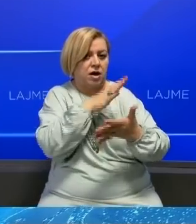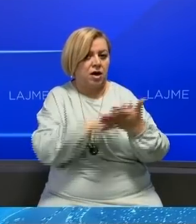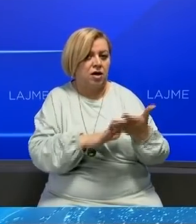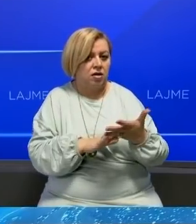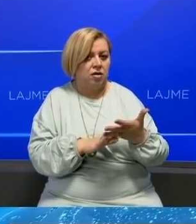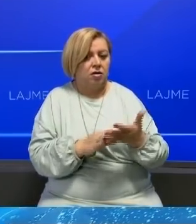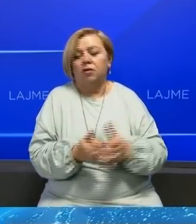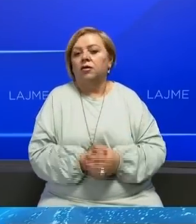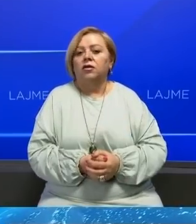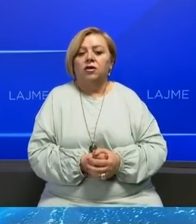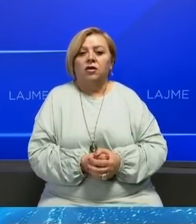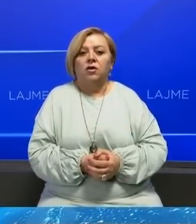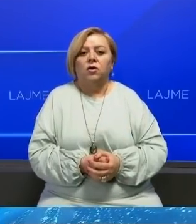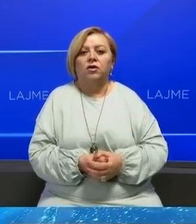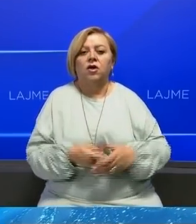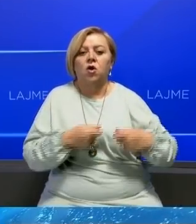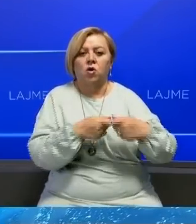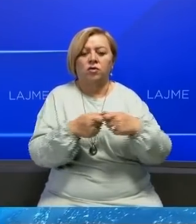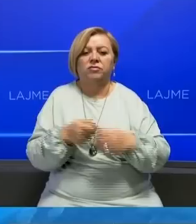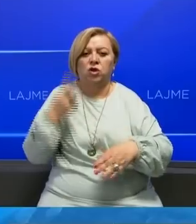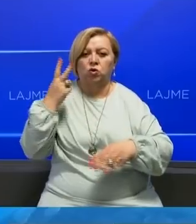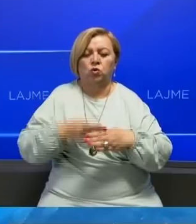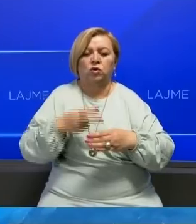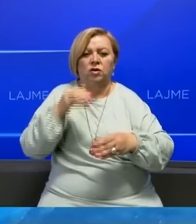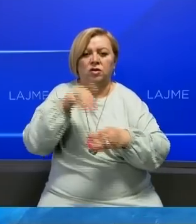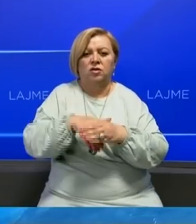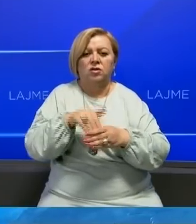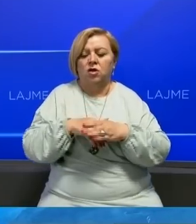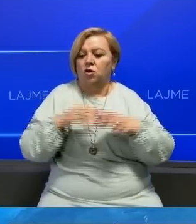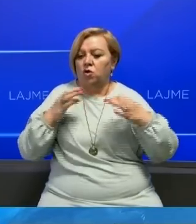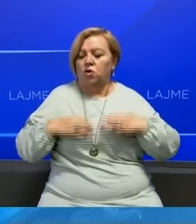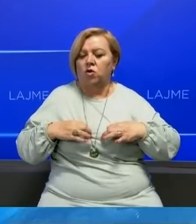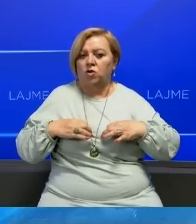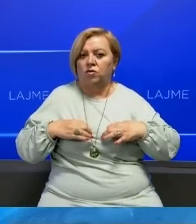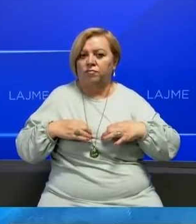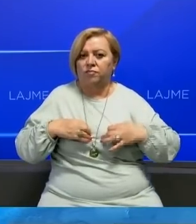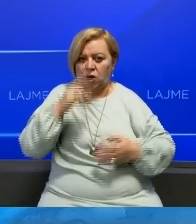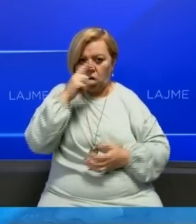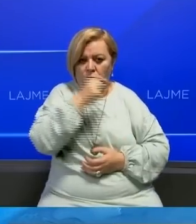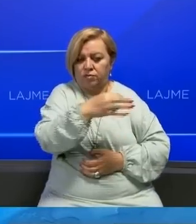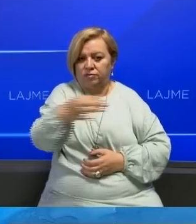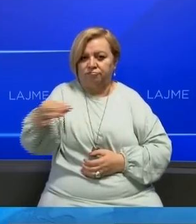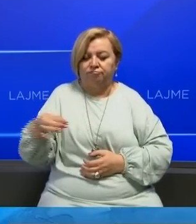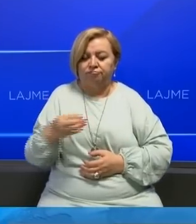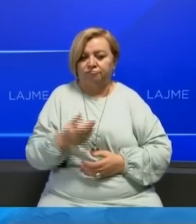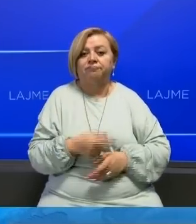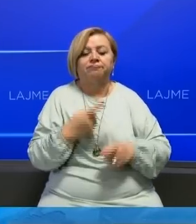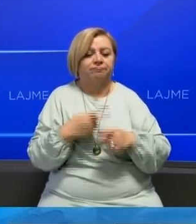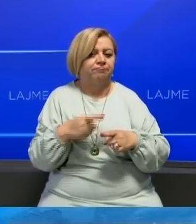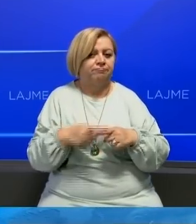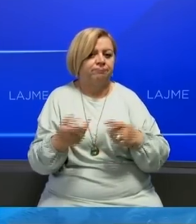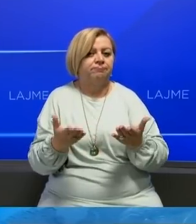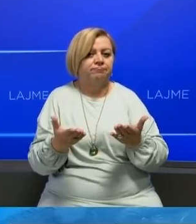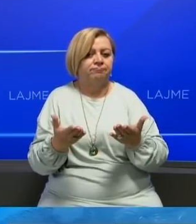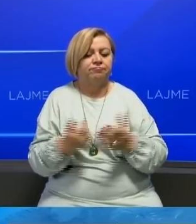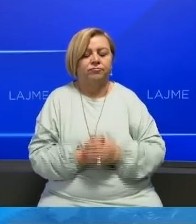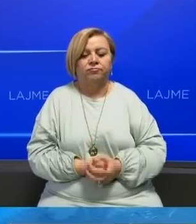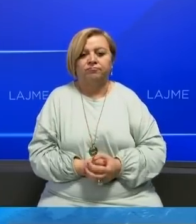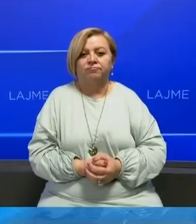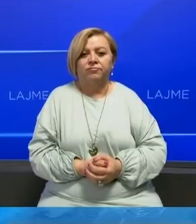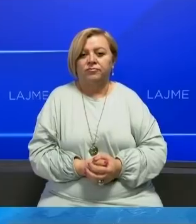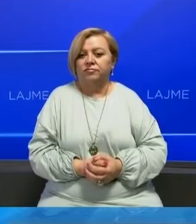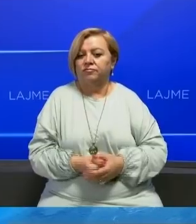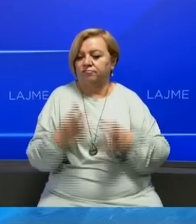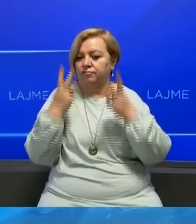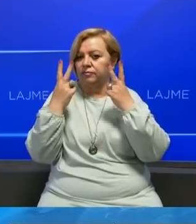edhe organizimi rëndit të dytë zgjedeve për kryetartë të Komuna. Kështë njëra nga rësit